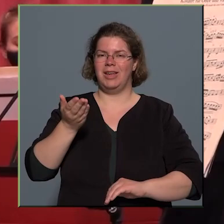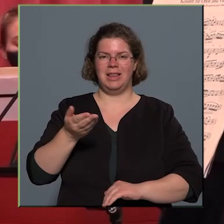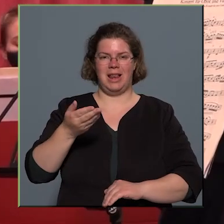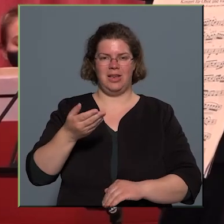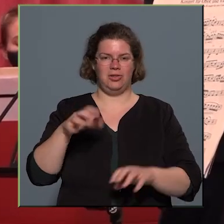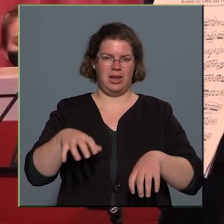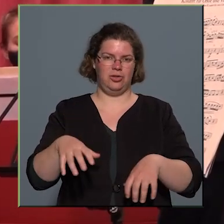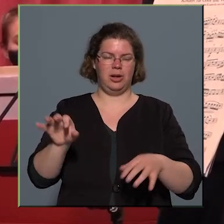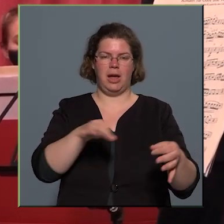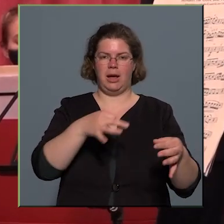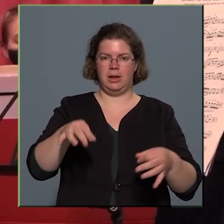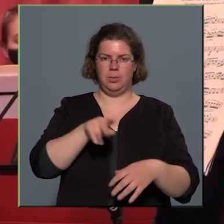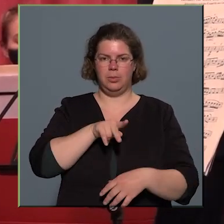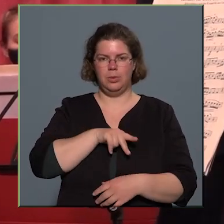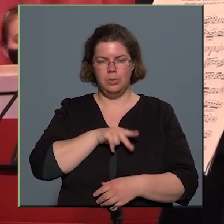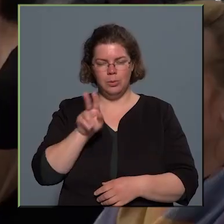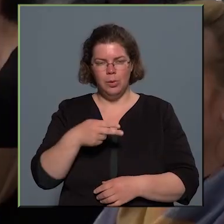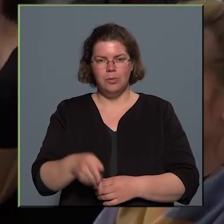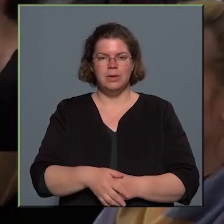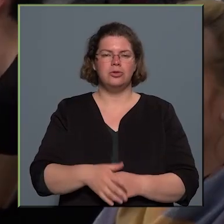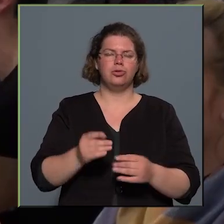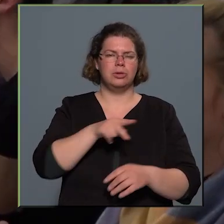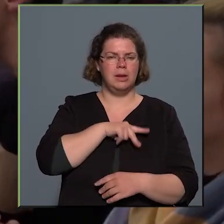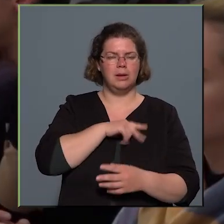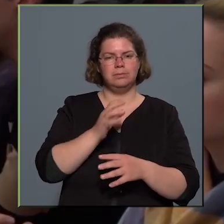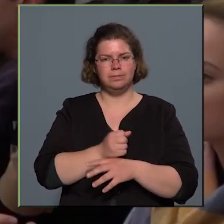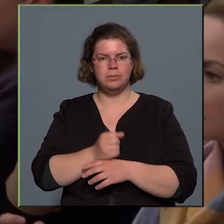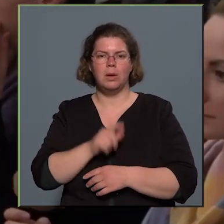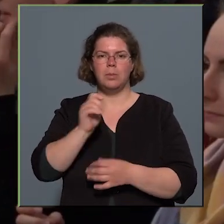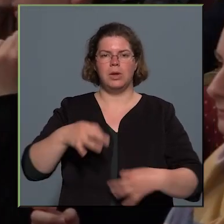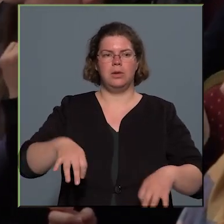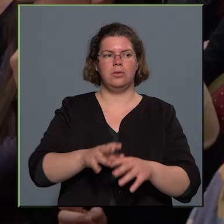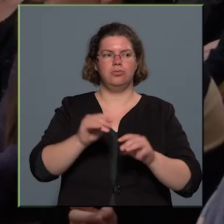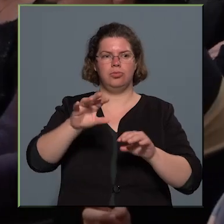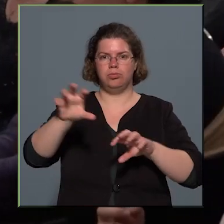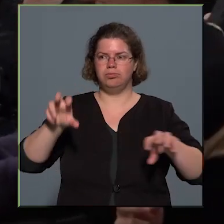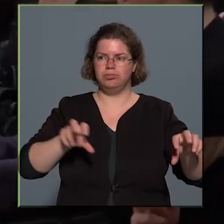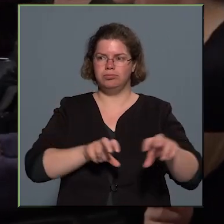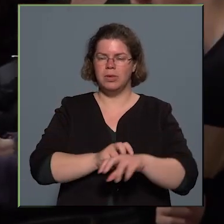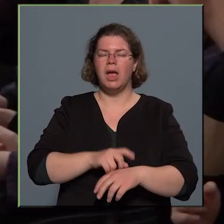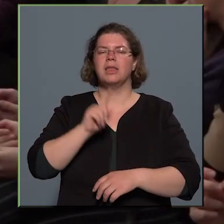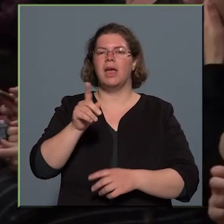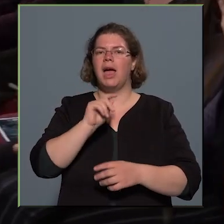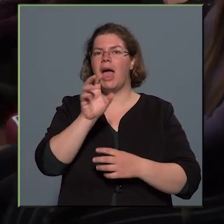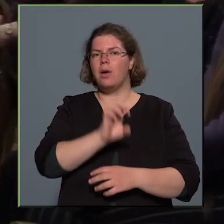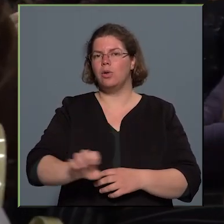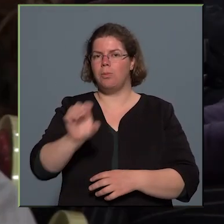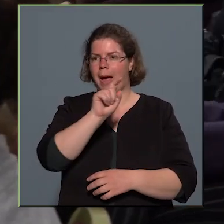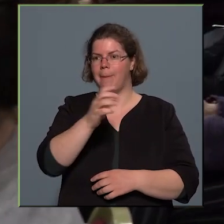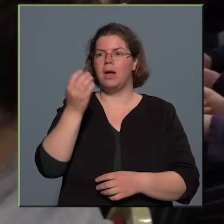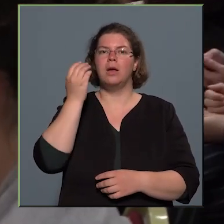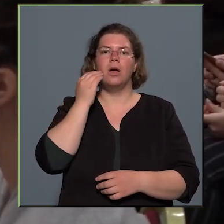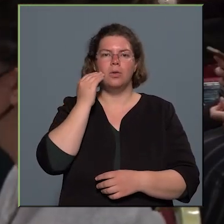művész. Számos díjat nyert pályája során. Magyarország számos nagyvárosán túl Európa több országában, az USA-ban és